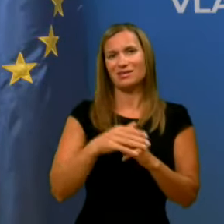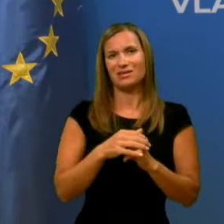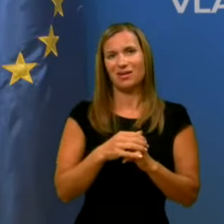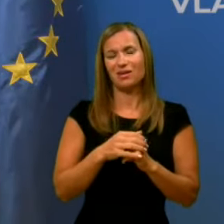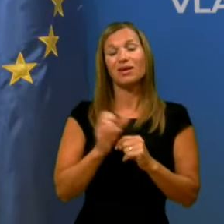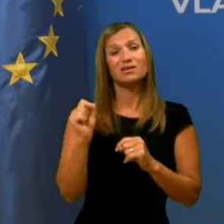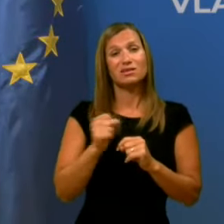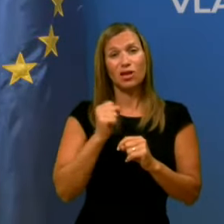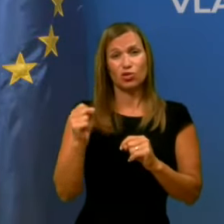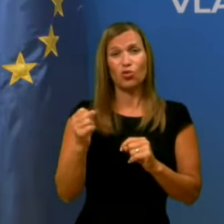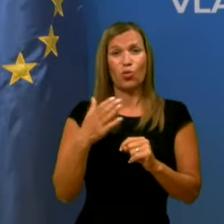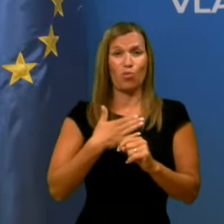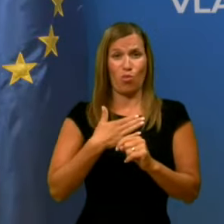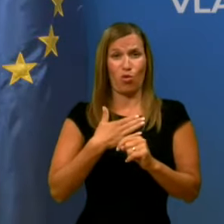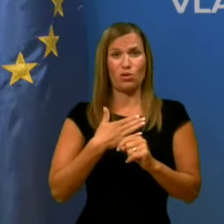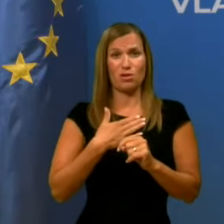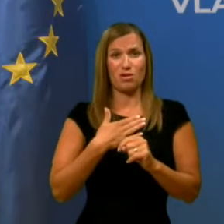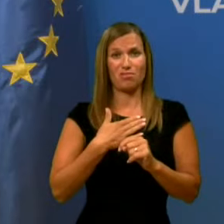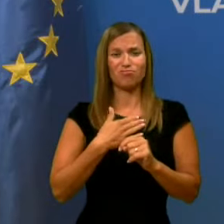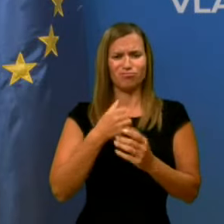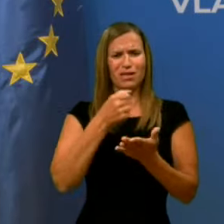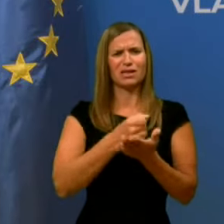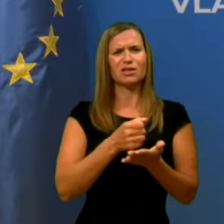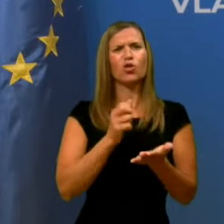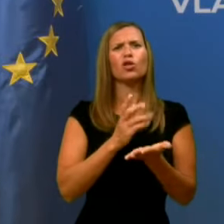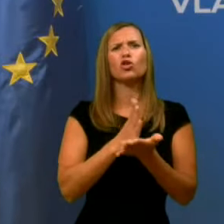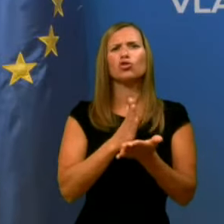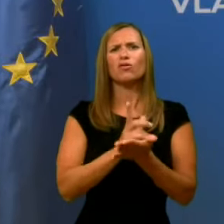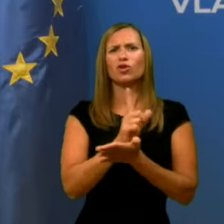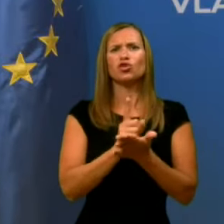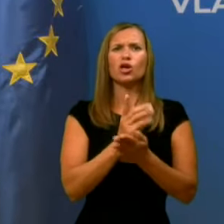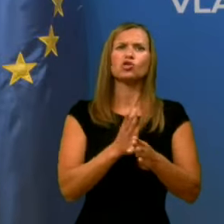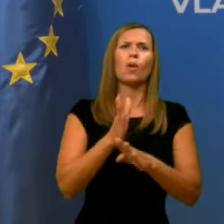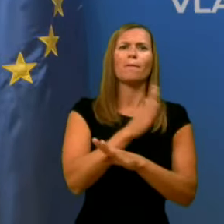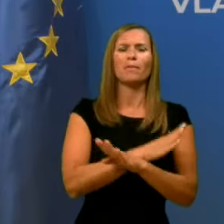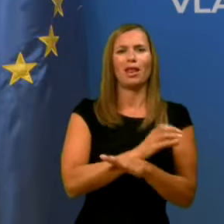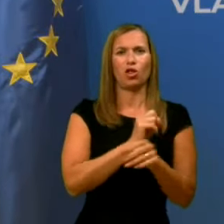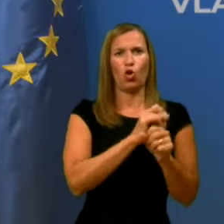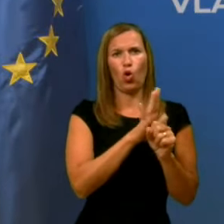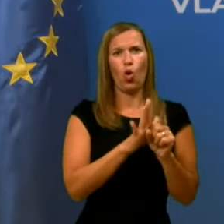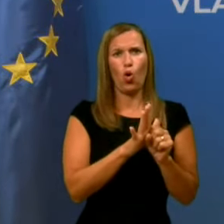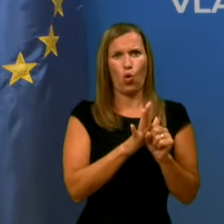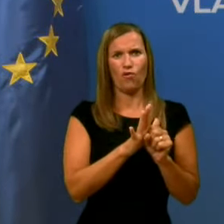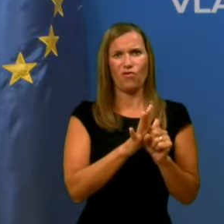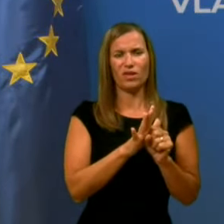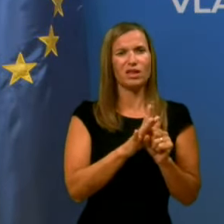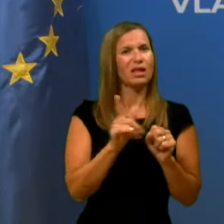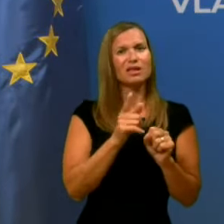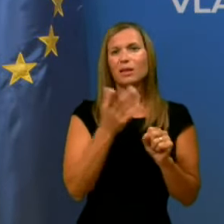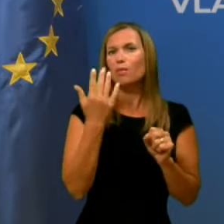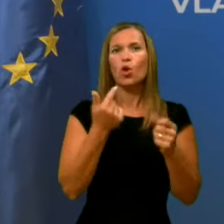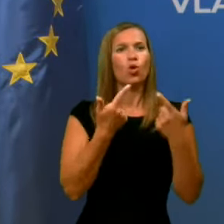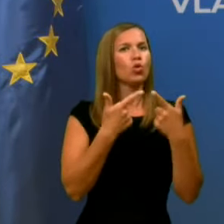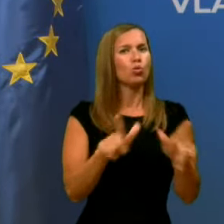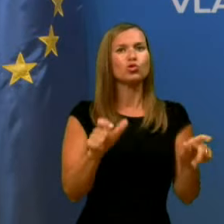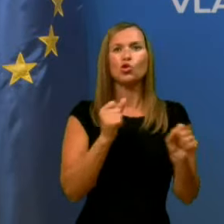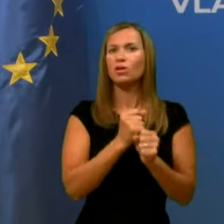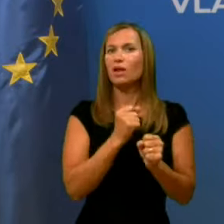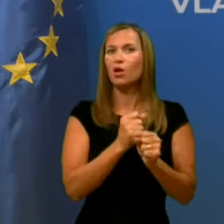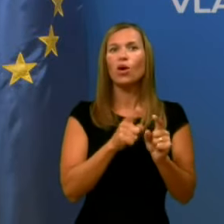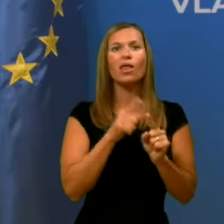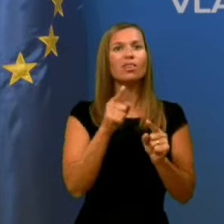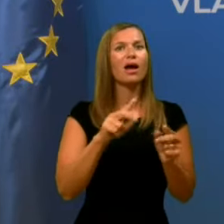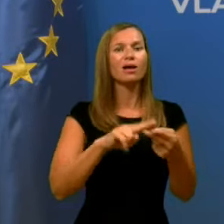moja trditev, da že v času pred COVID-om na vse zadnje ni bilo dopustno delo na takšen